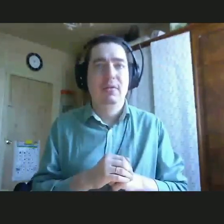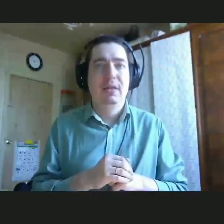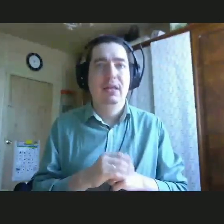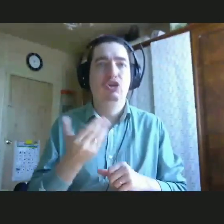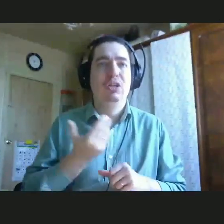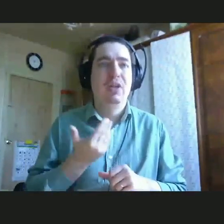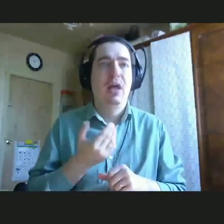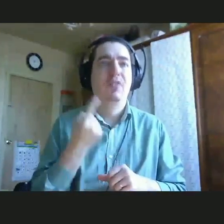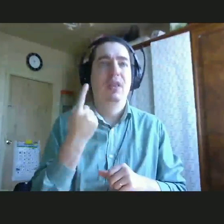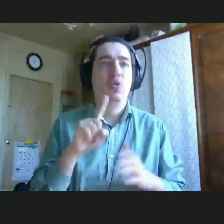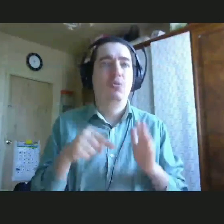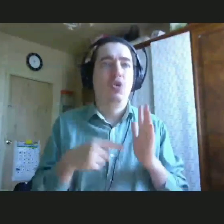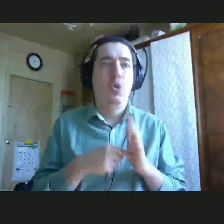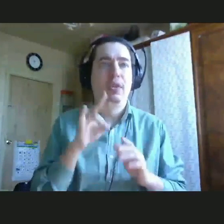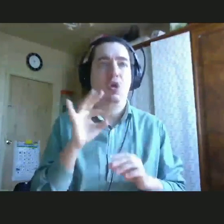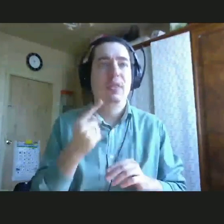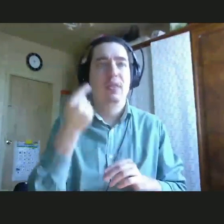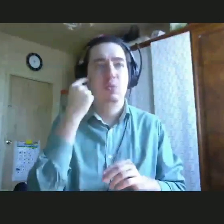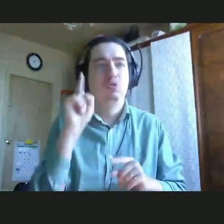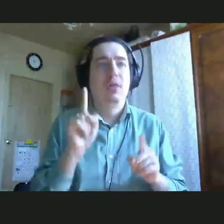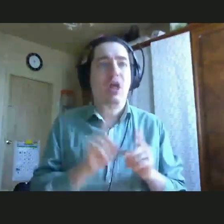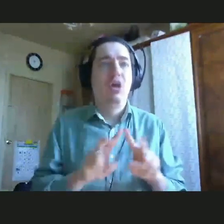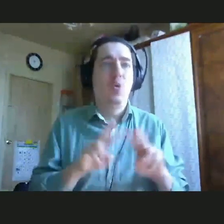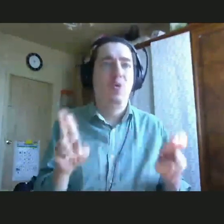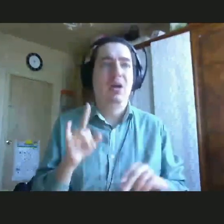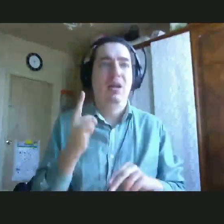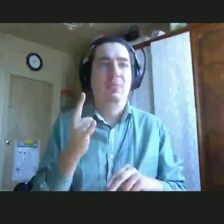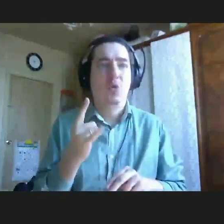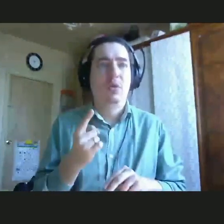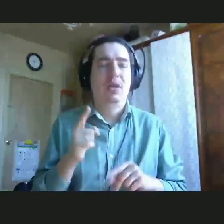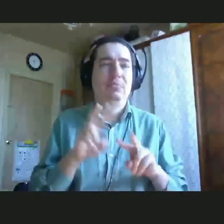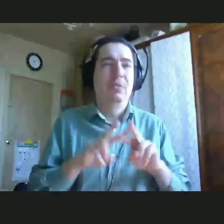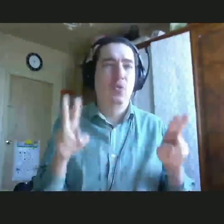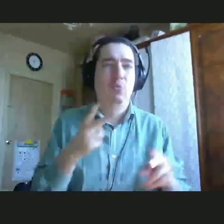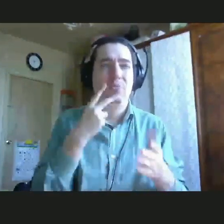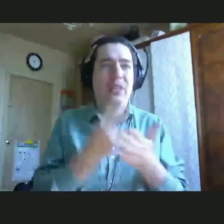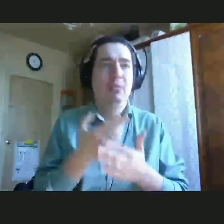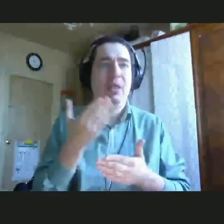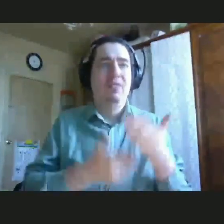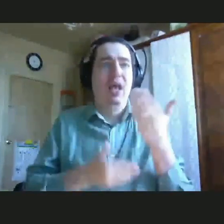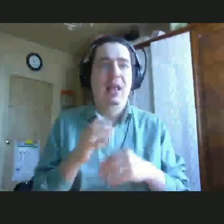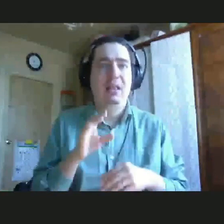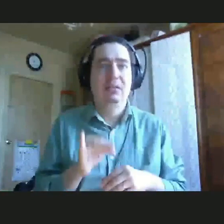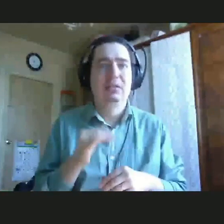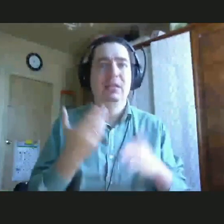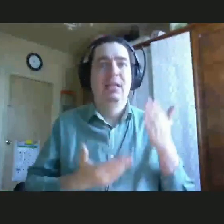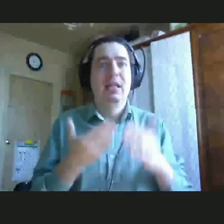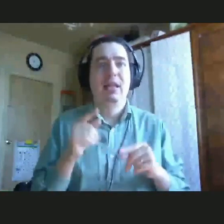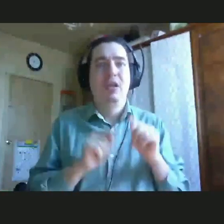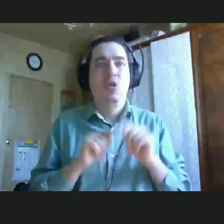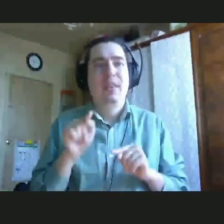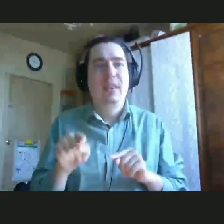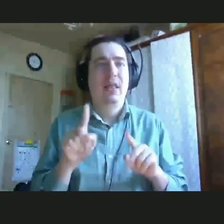городе, они думают, что такого же ребенка, условно, ребенка с подобным видом инвалидности или родителей